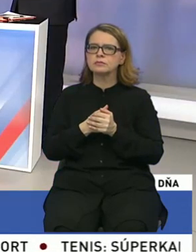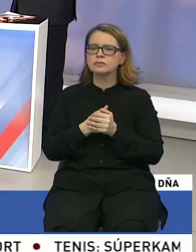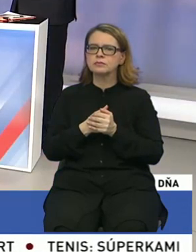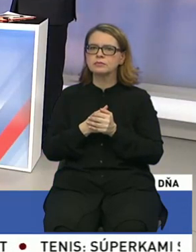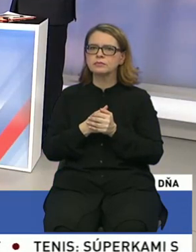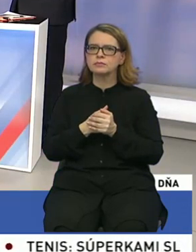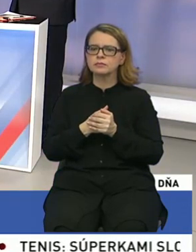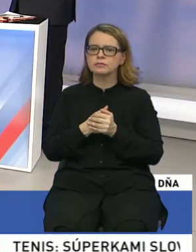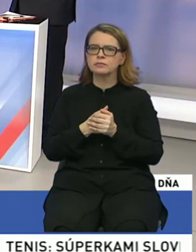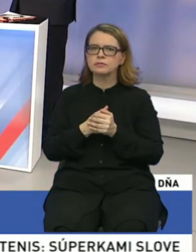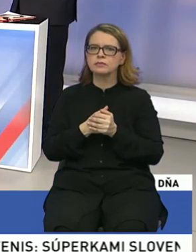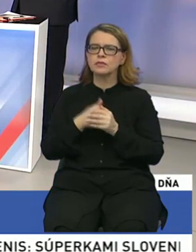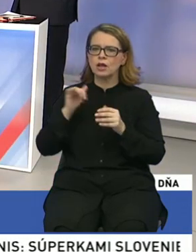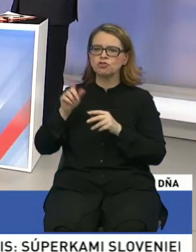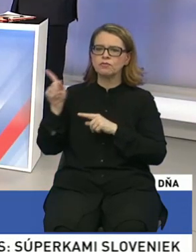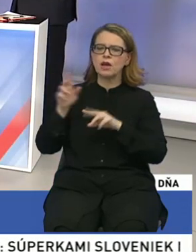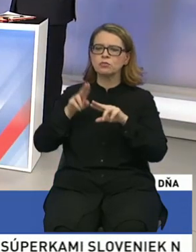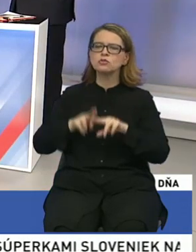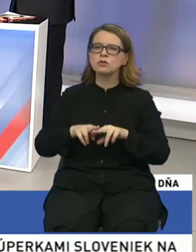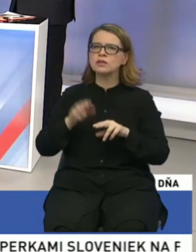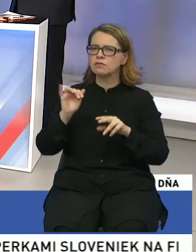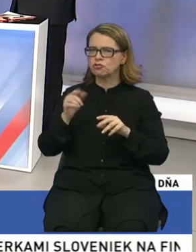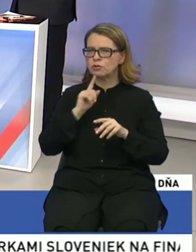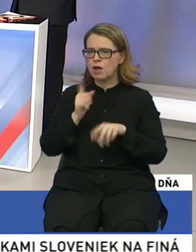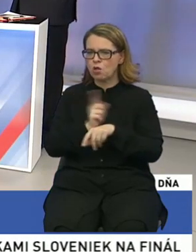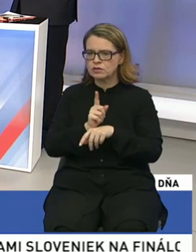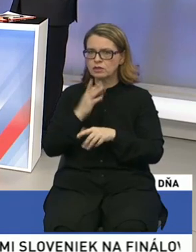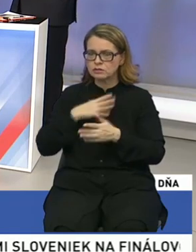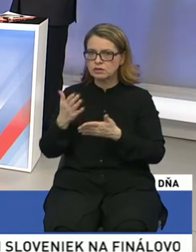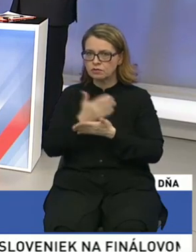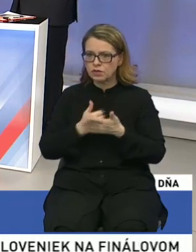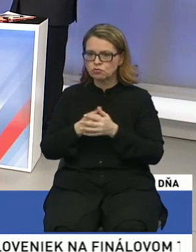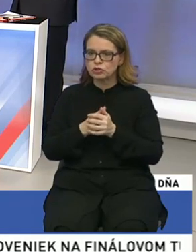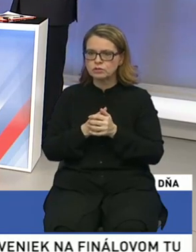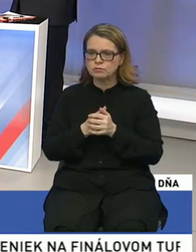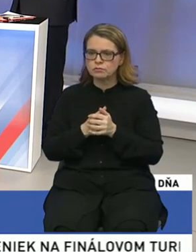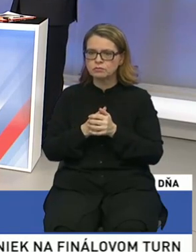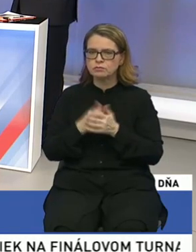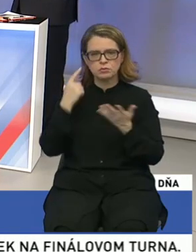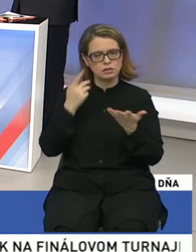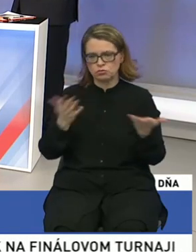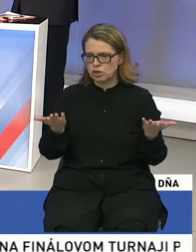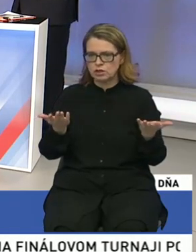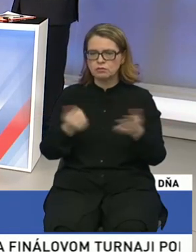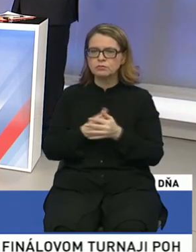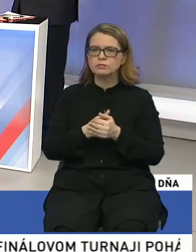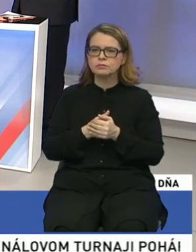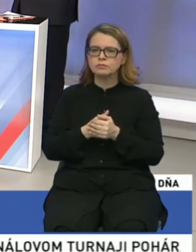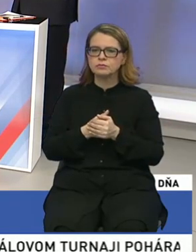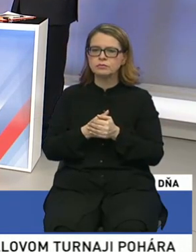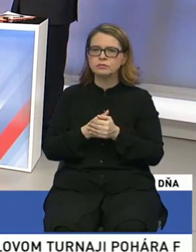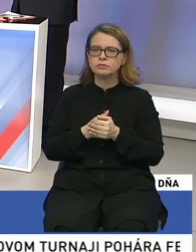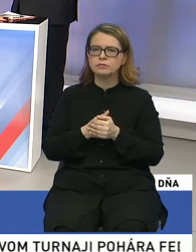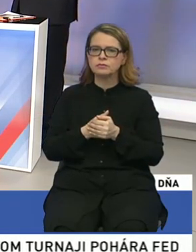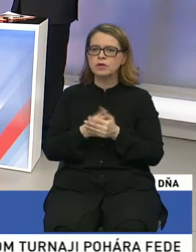Pani, zostáva vám 9, respektíve 16 sekúnd. Chcete ich ešte využiť? Dobr. Myslím si, že nie. Veľkorysosť je vám